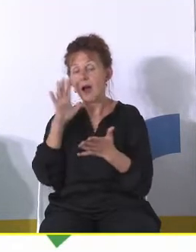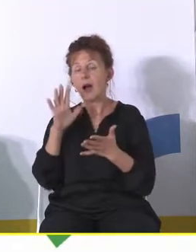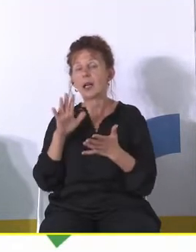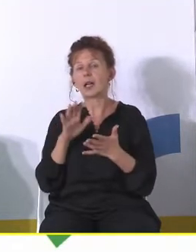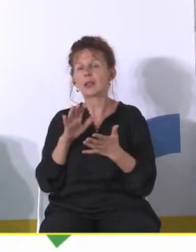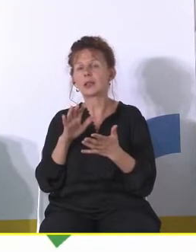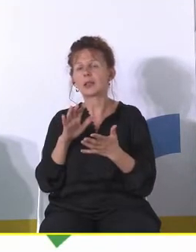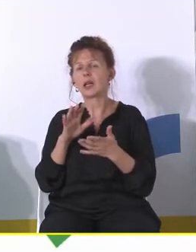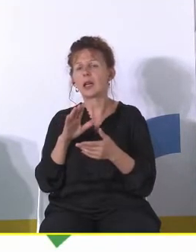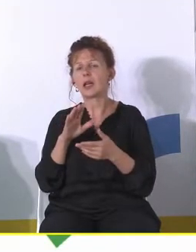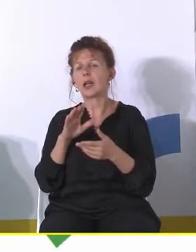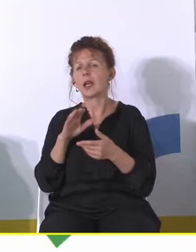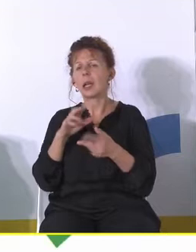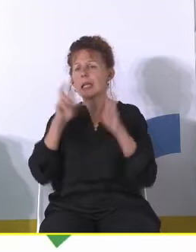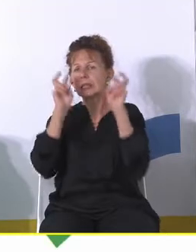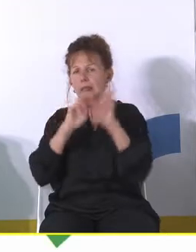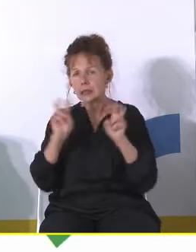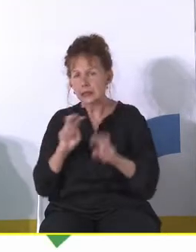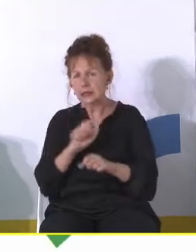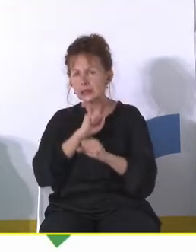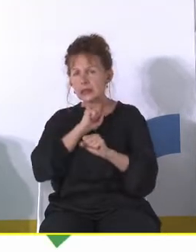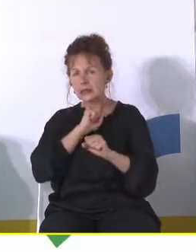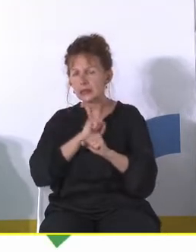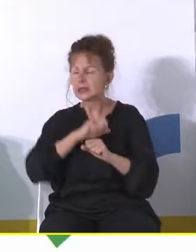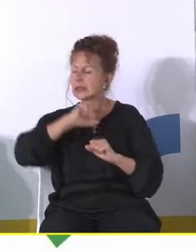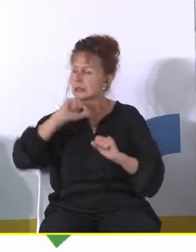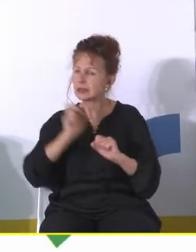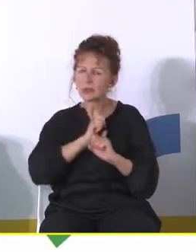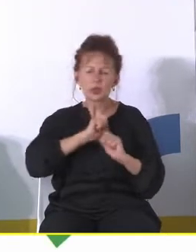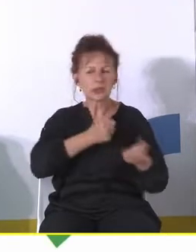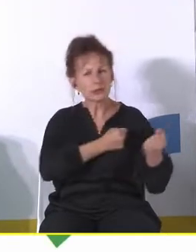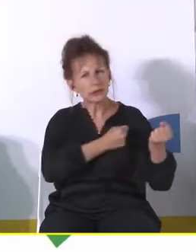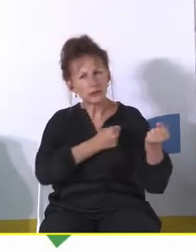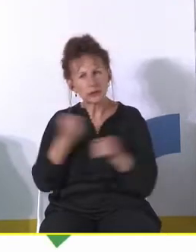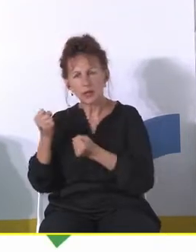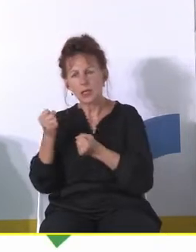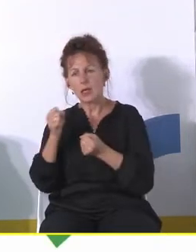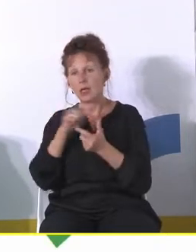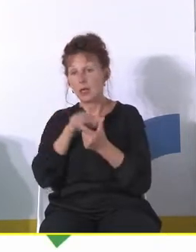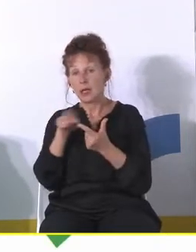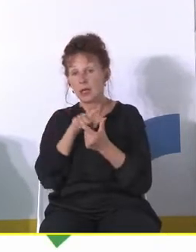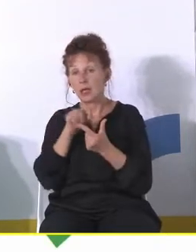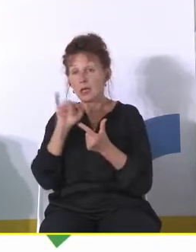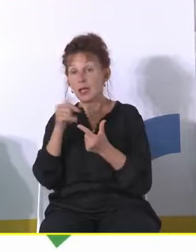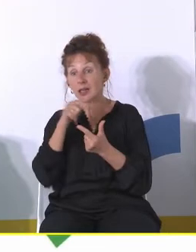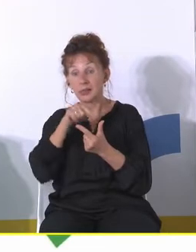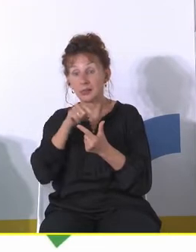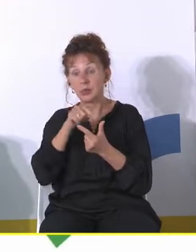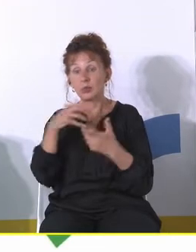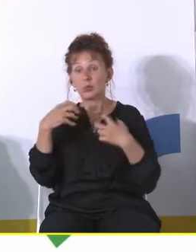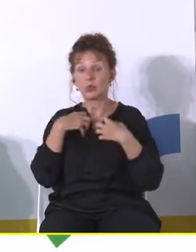że kryzys jest jego w zasadzie permanentną cechą jak w tym wszystkim ma się odnaleźć rodzina